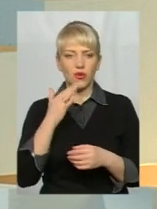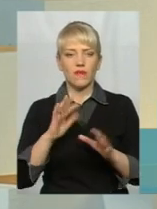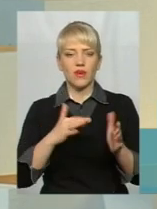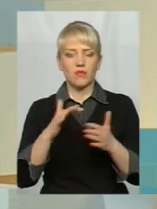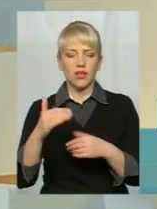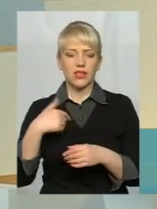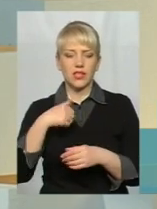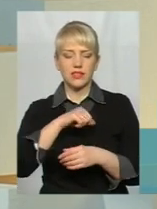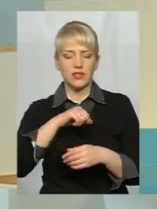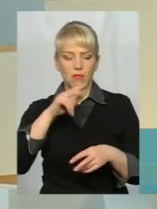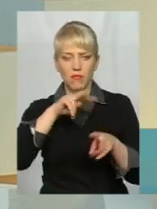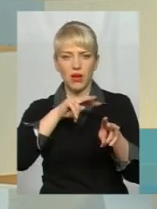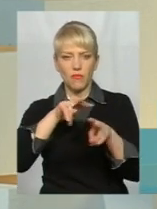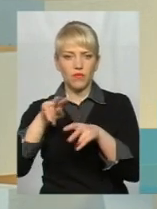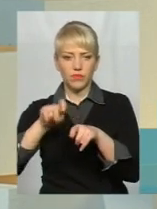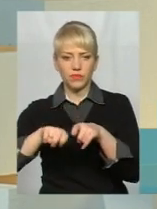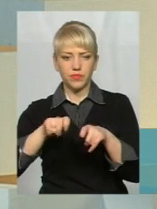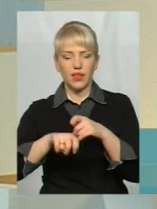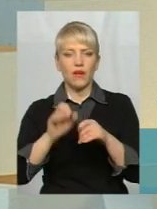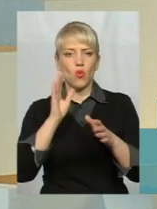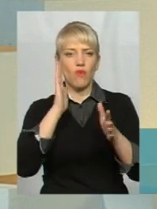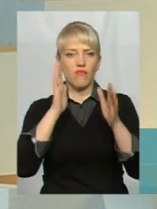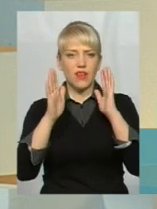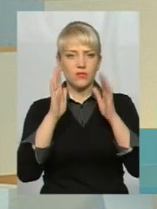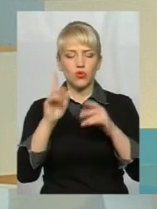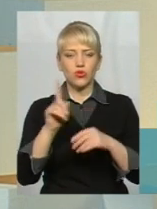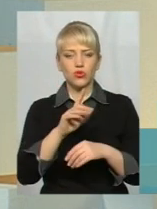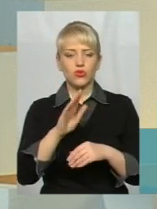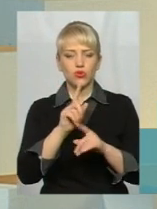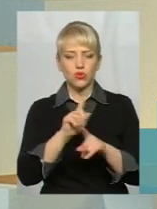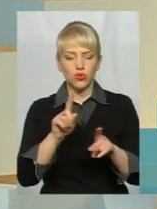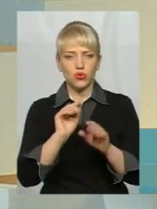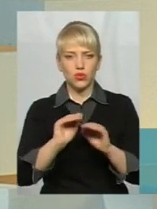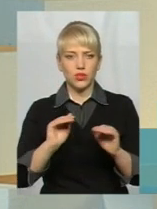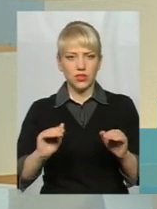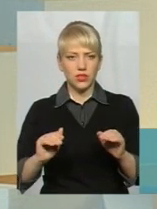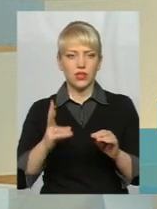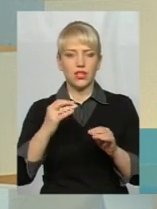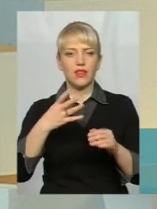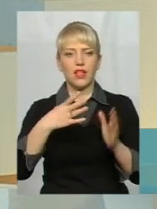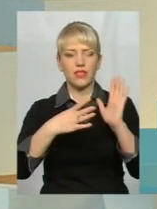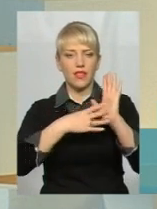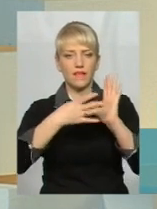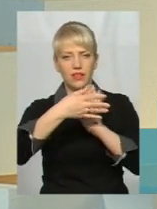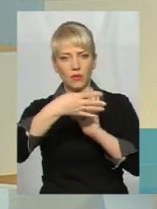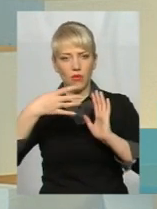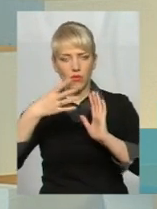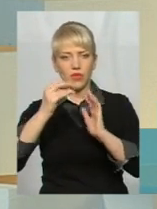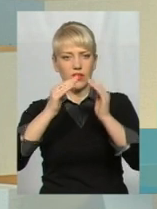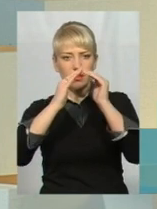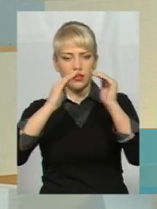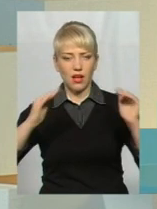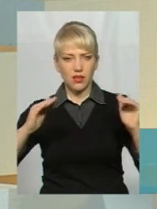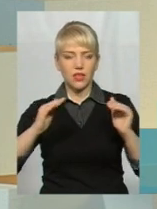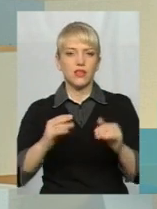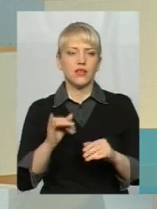Фейсбук про те, що неповнолітні вилазять на дахи будинків, це в основному дев'ятиповерхівки, і заради